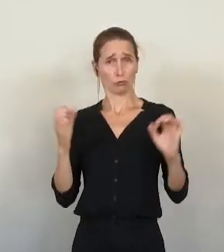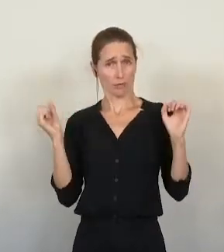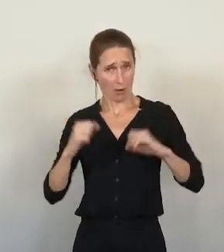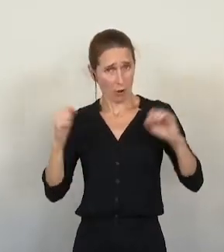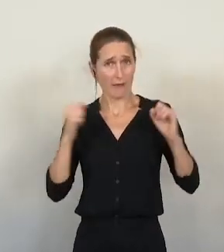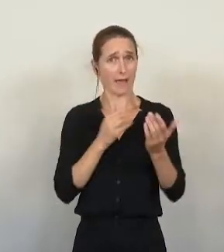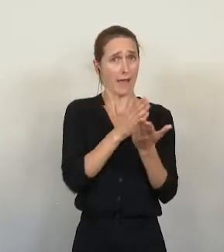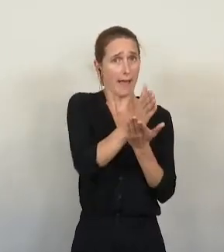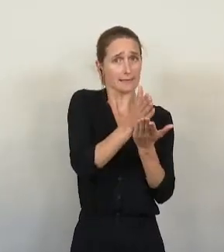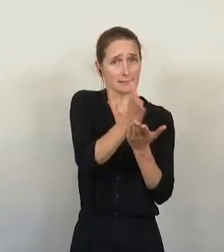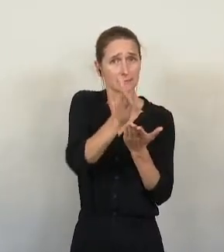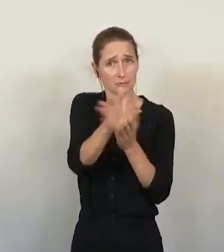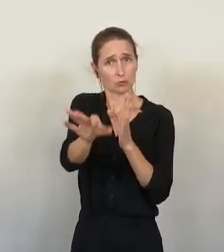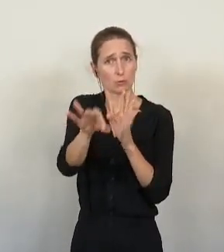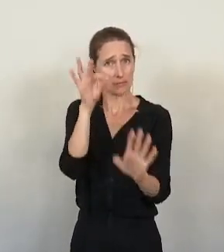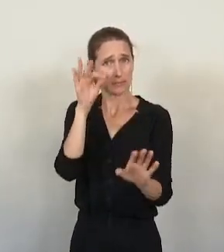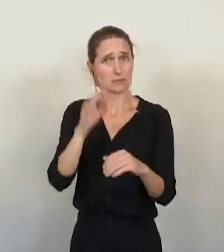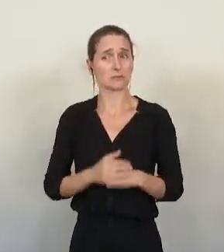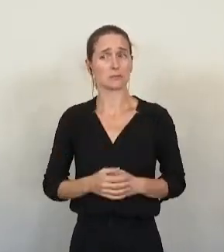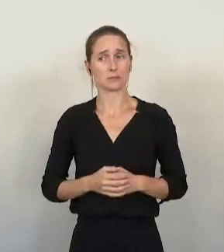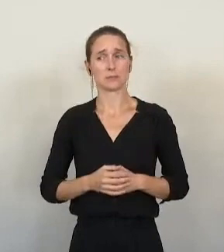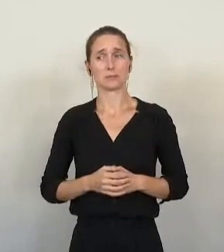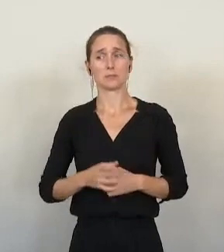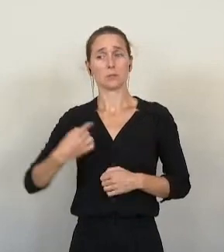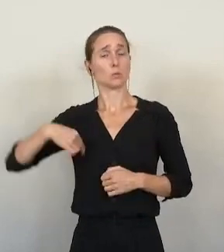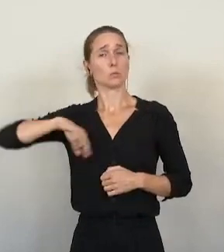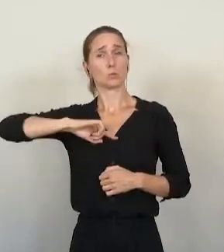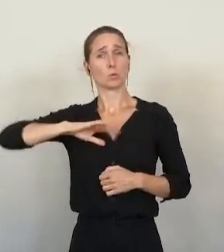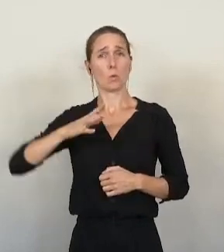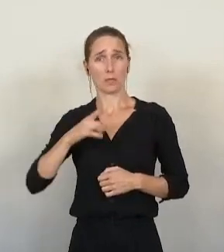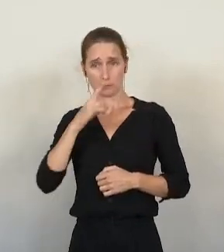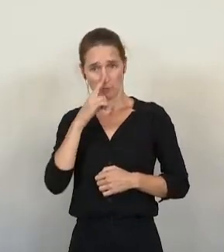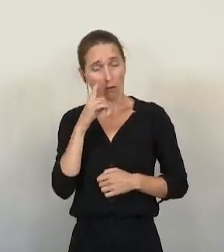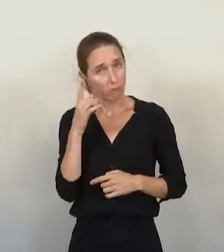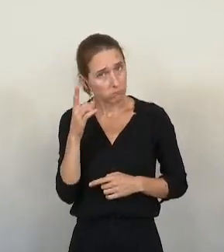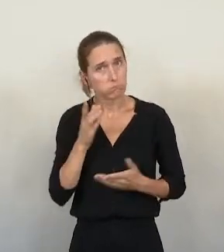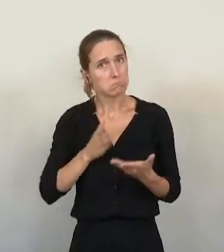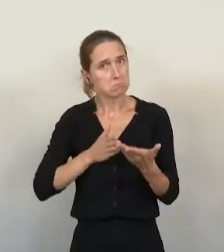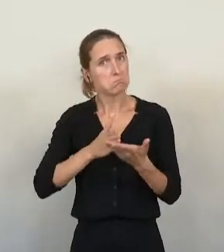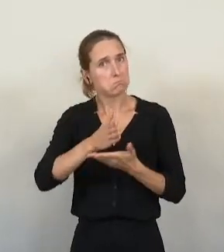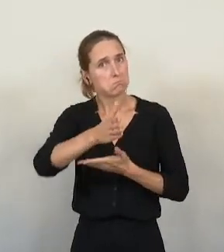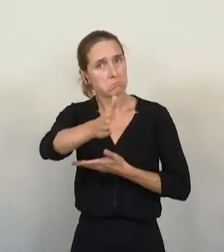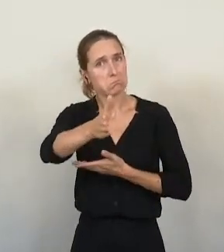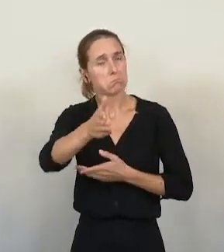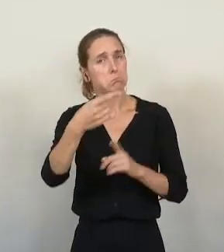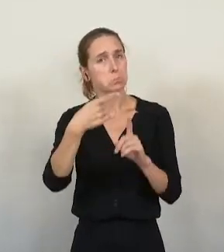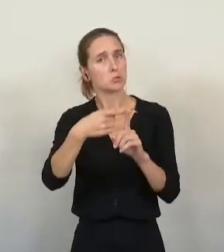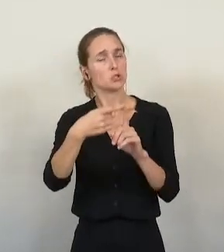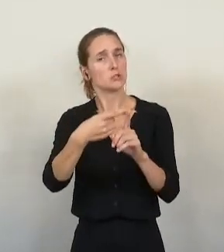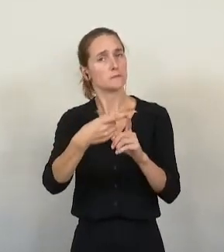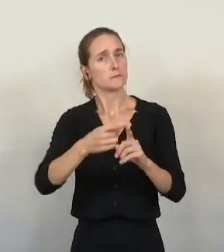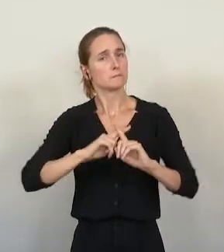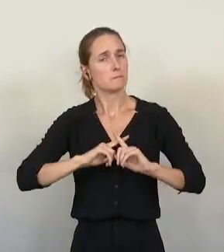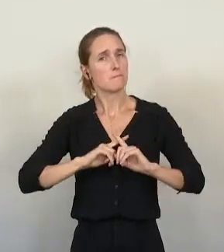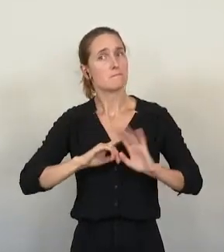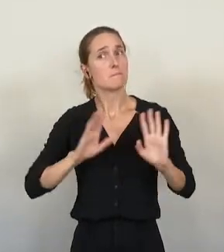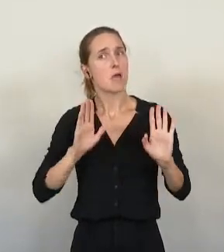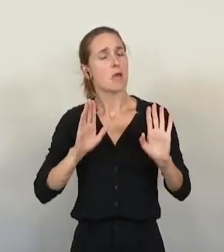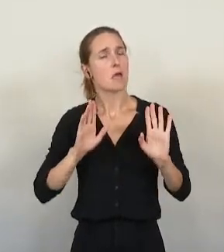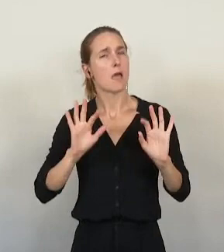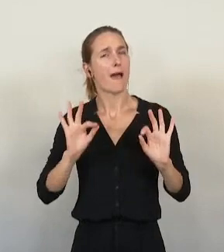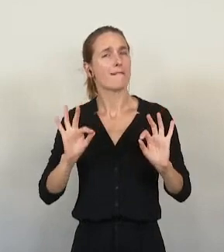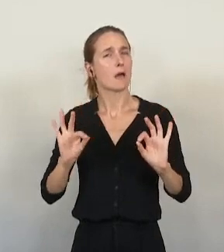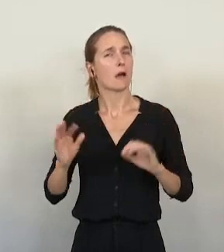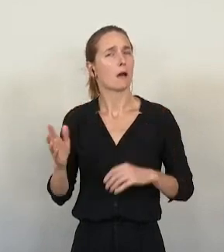retenus. Nous considérons pour notre part qu'ils vont plutôt dans le bon sens. Nous sommes tout de même sceptiques quant à la partie qui